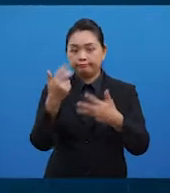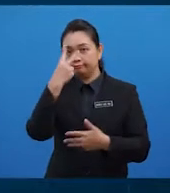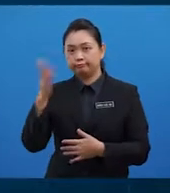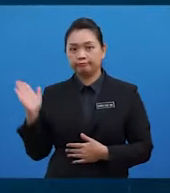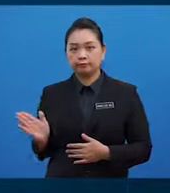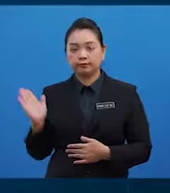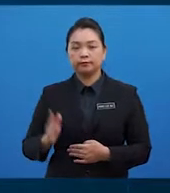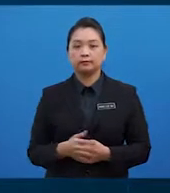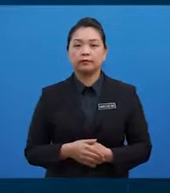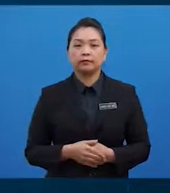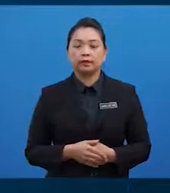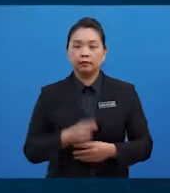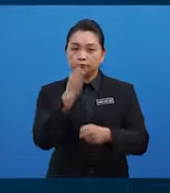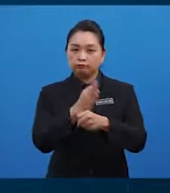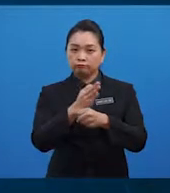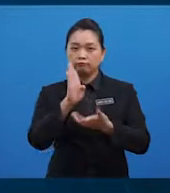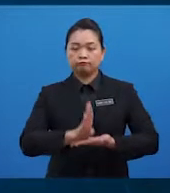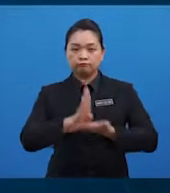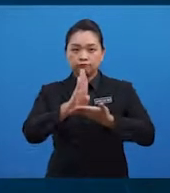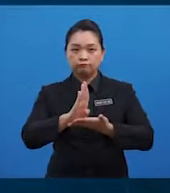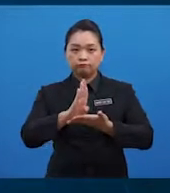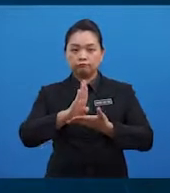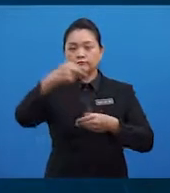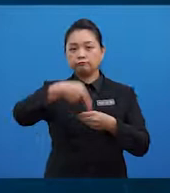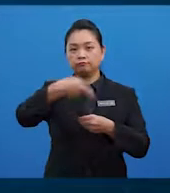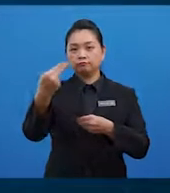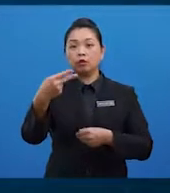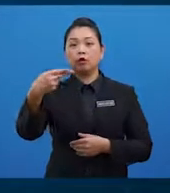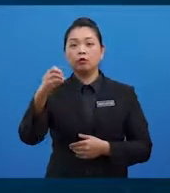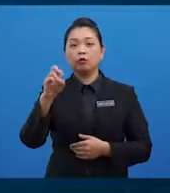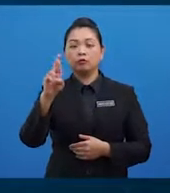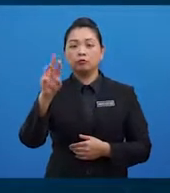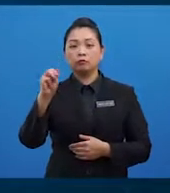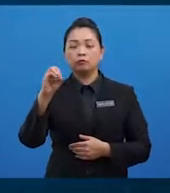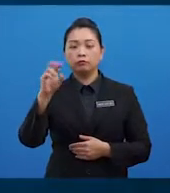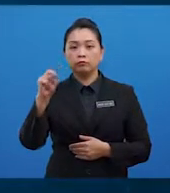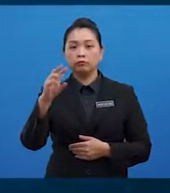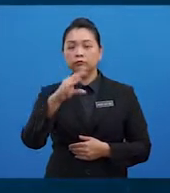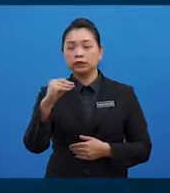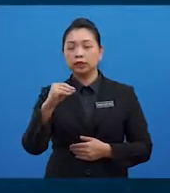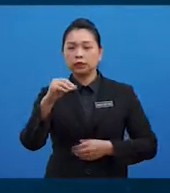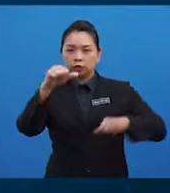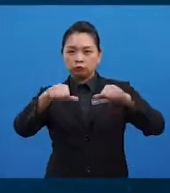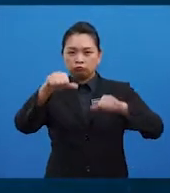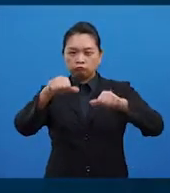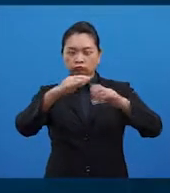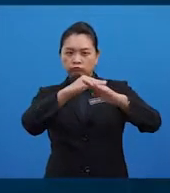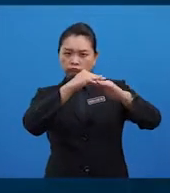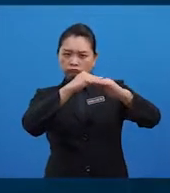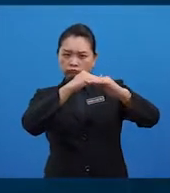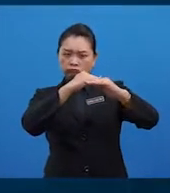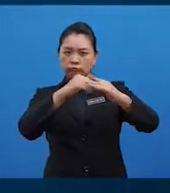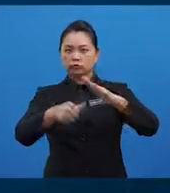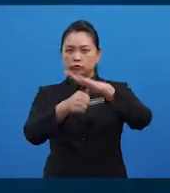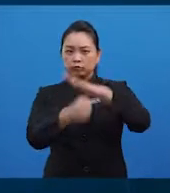klorida berfungsi membantu penghasilan hormon dan menstabilkan tekanan darah. Sumber bagi